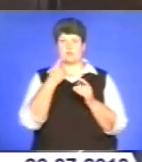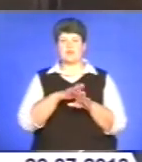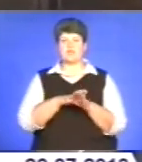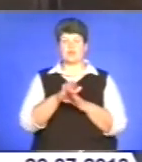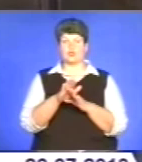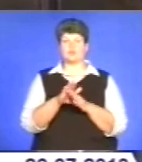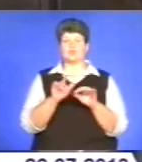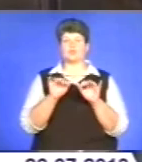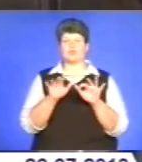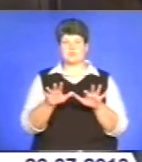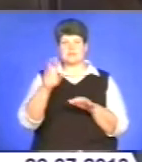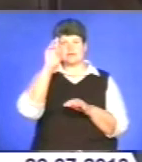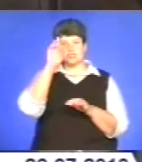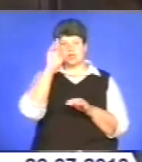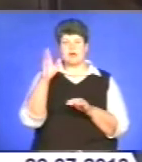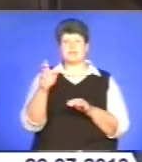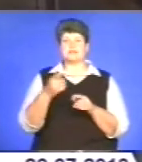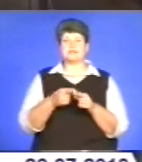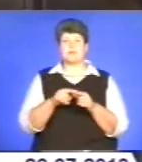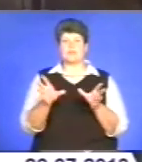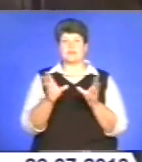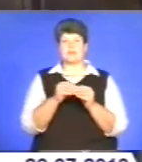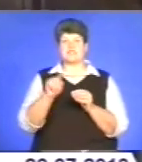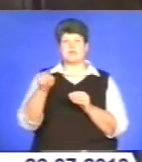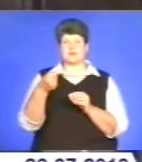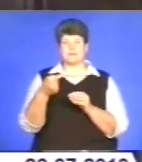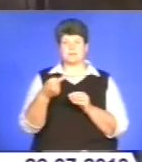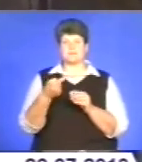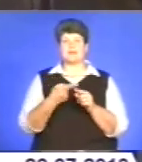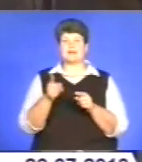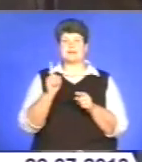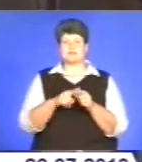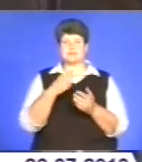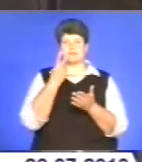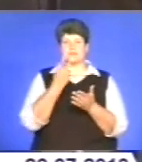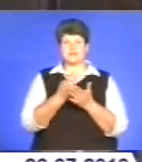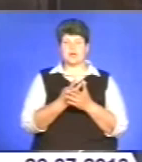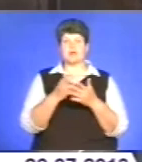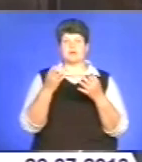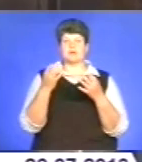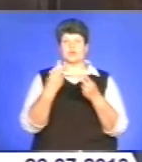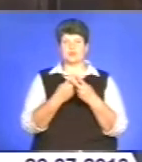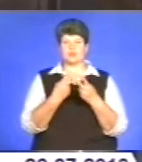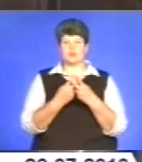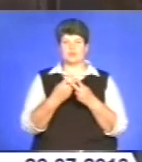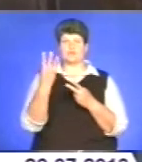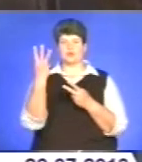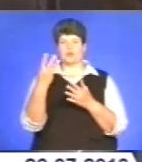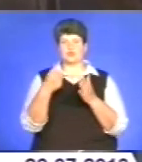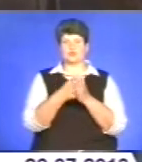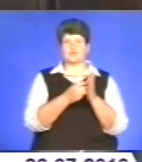функції держави, поєднане із вимаганням. Санкція цієї статті передбачає позбавлення волі на строк від 3 до 8